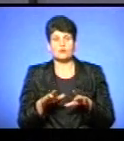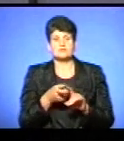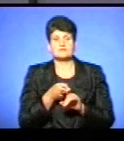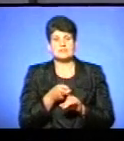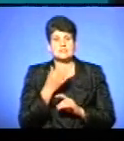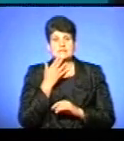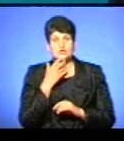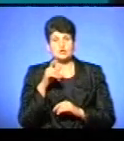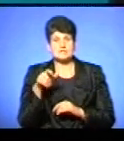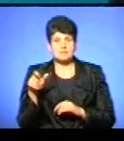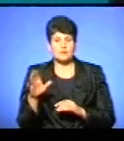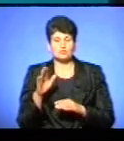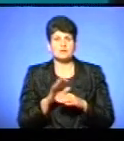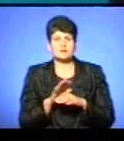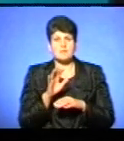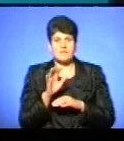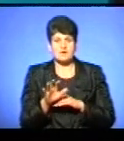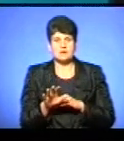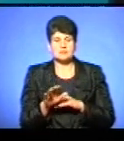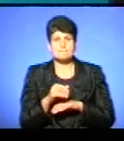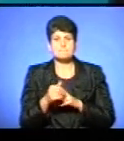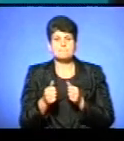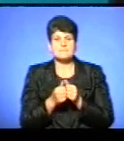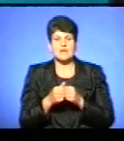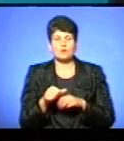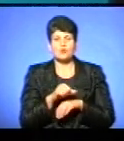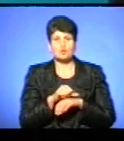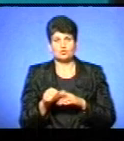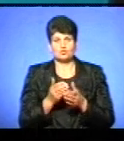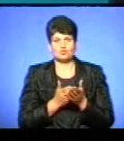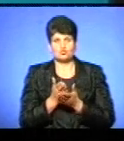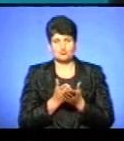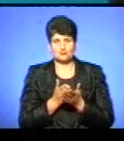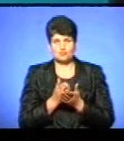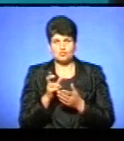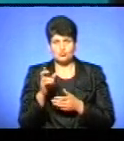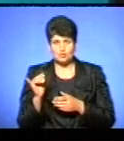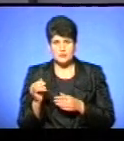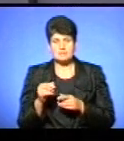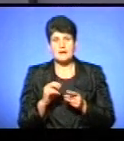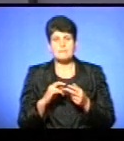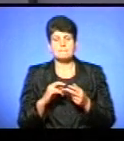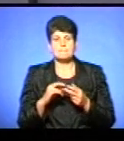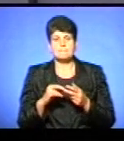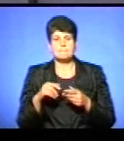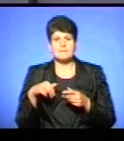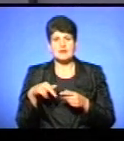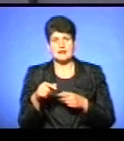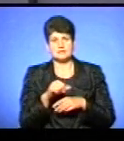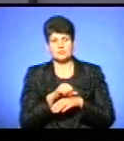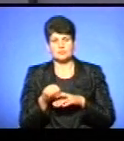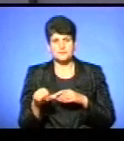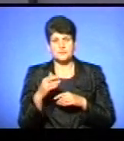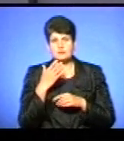іноземця, вона буде відправлятися на прикордонну службу, і при перетині кордону з